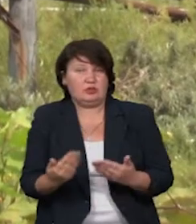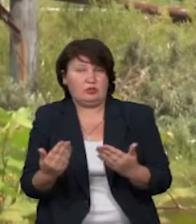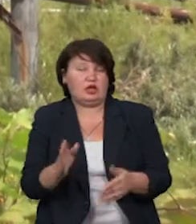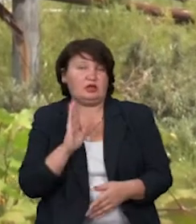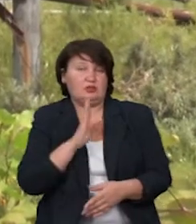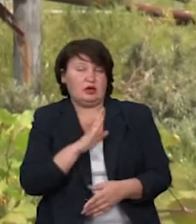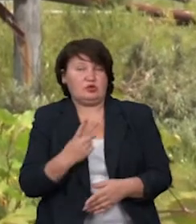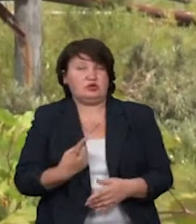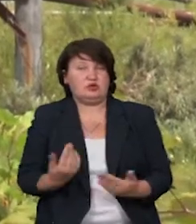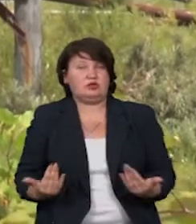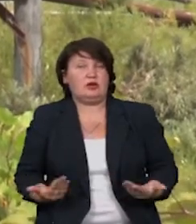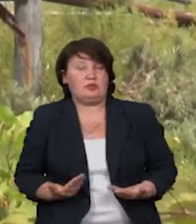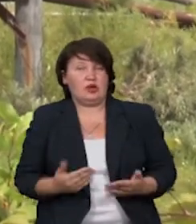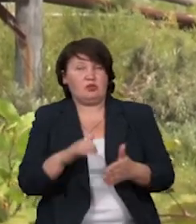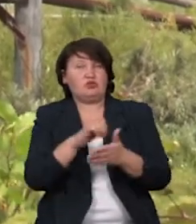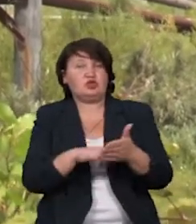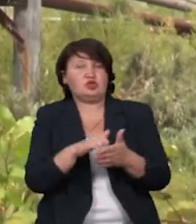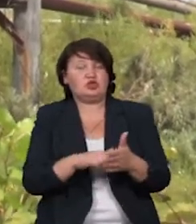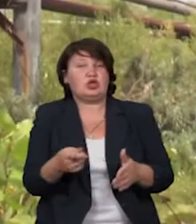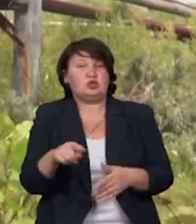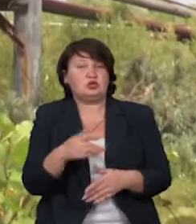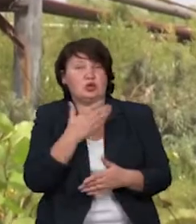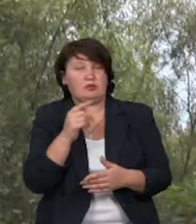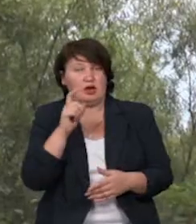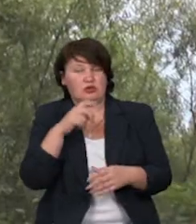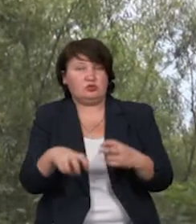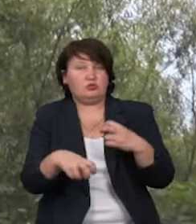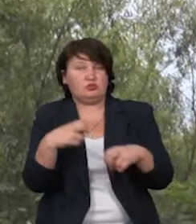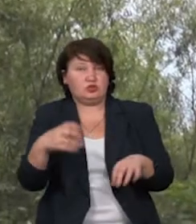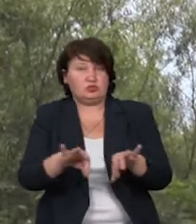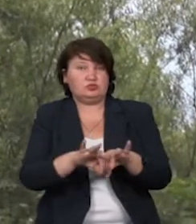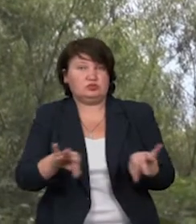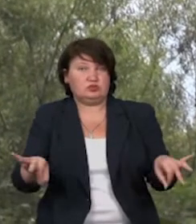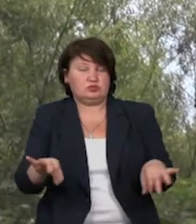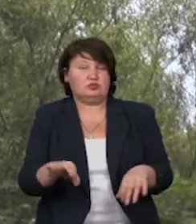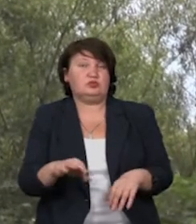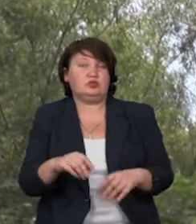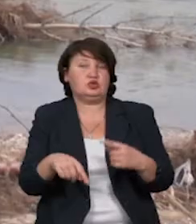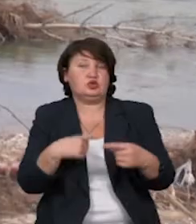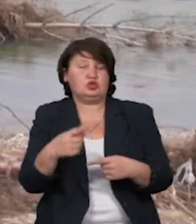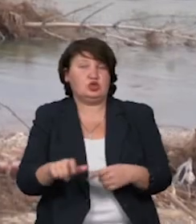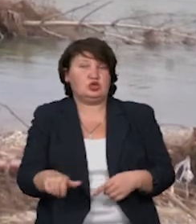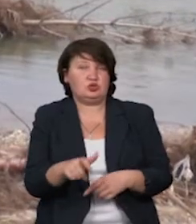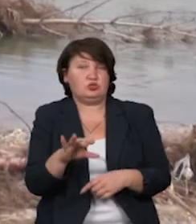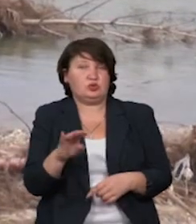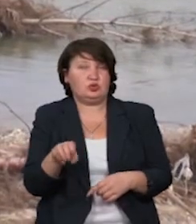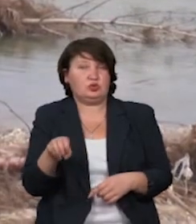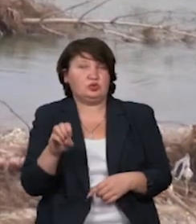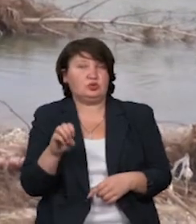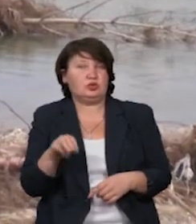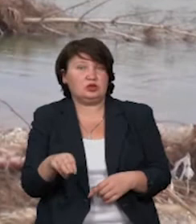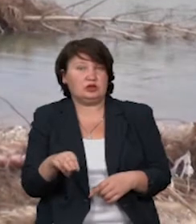Причина відсутності газопостачання у Дебеславцях пошкоджений стихією у червні газопровідь через річку Пруд. Староста сіл